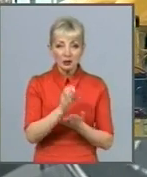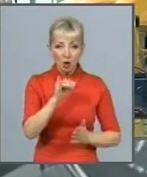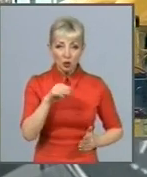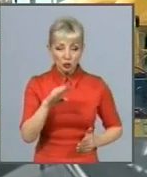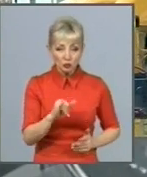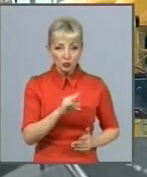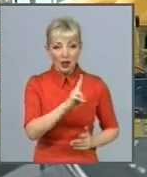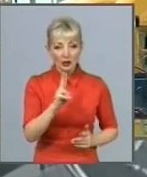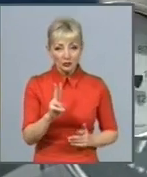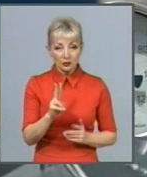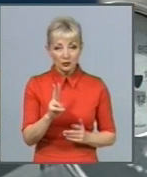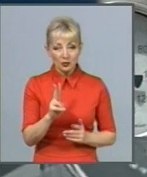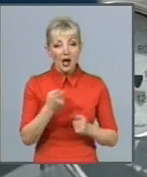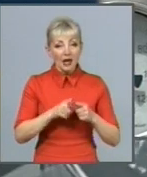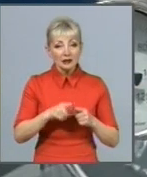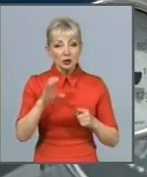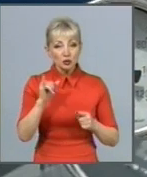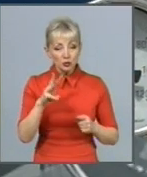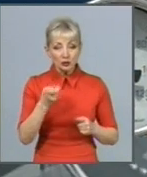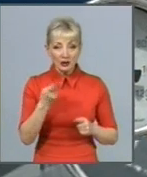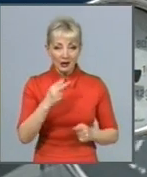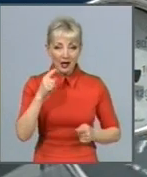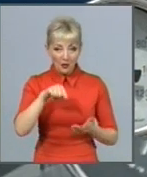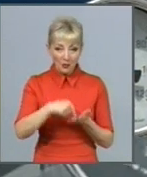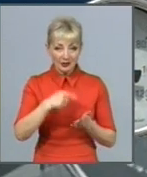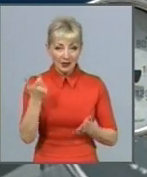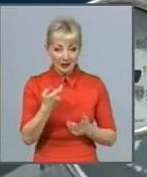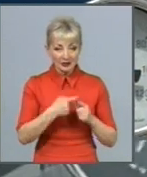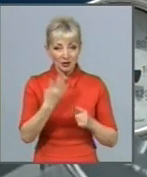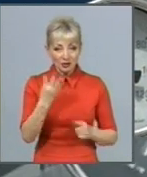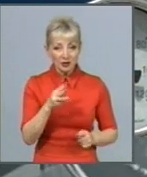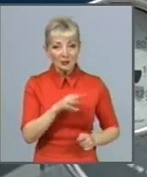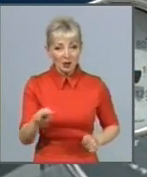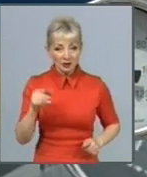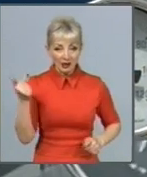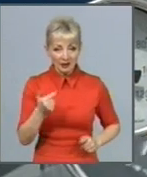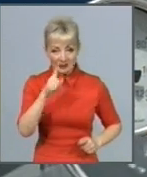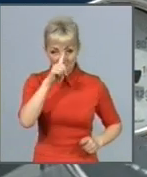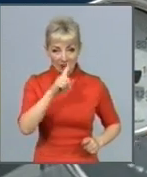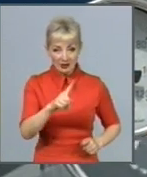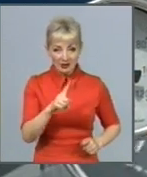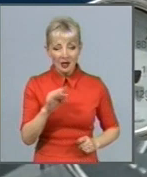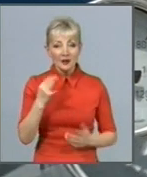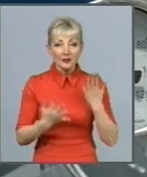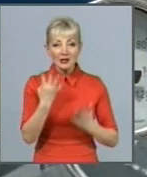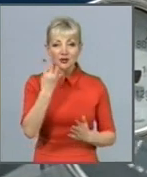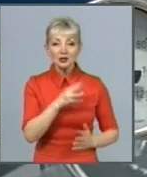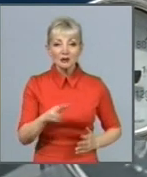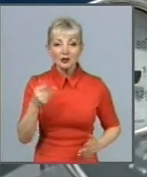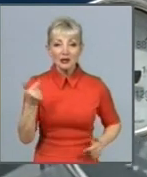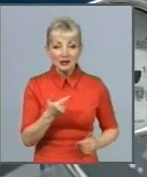для міста Харкова і для теплових серців. Це стосує 4 мільйона гривень в місяць. Якщо я 4 мільйона гривень в місяць заплачу,